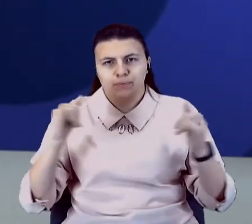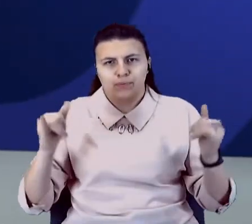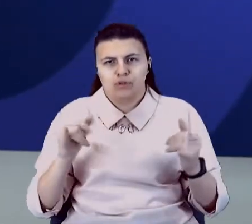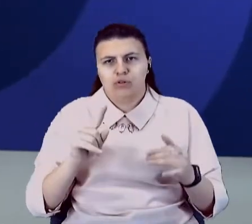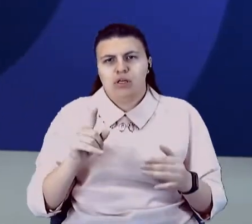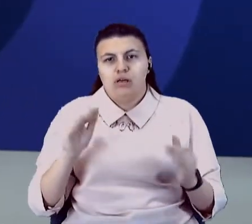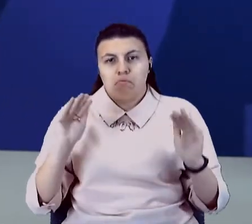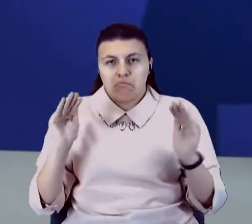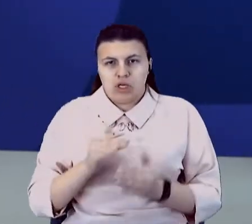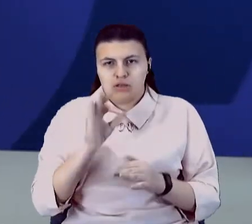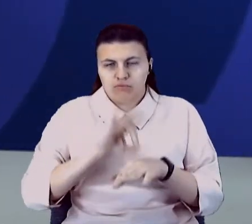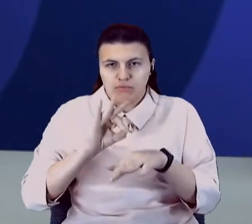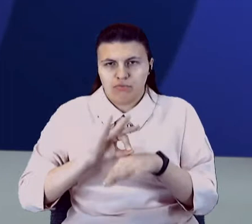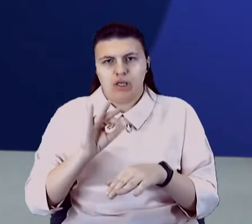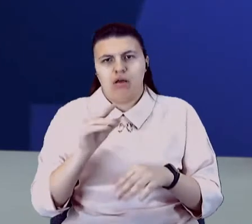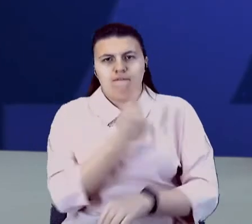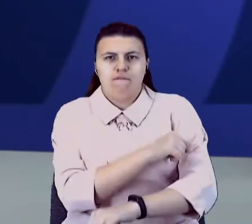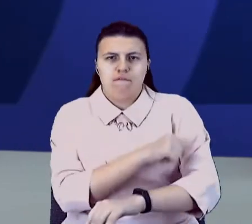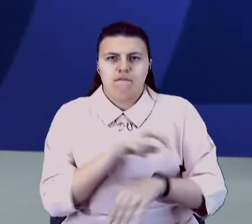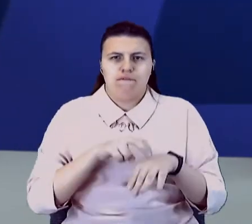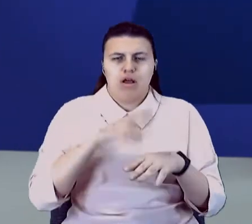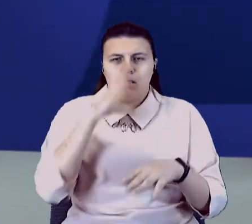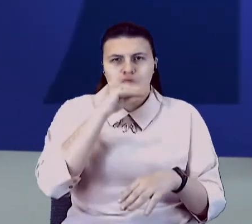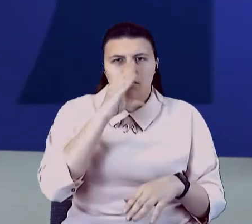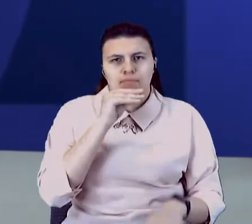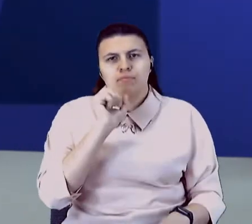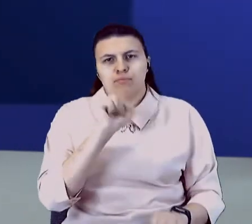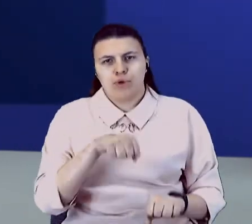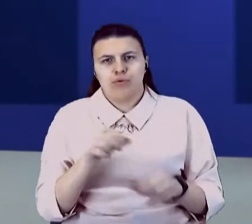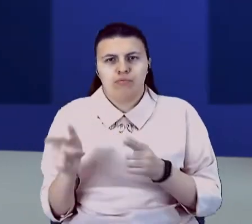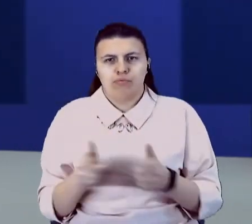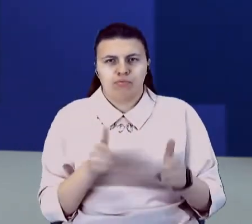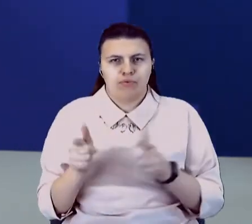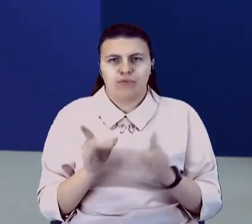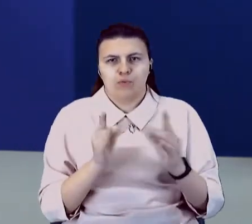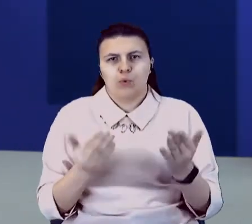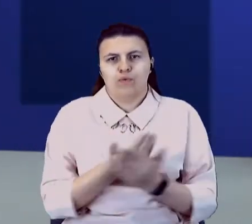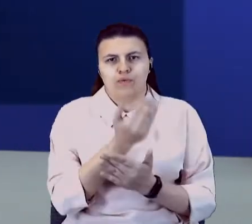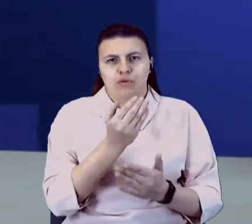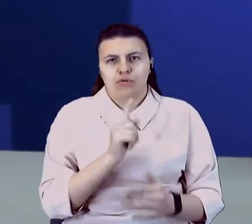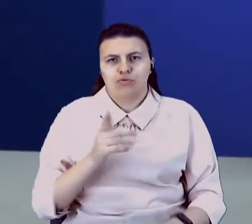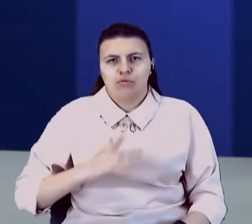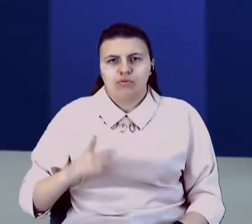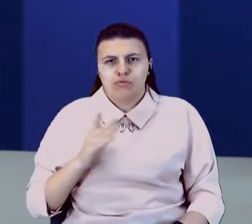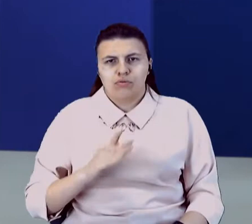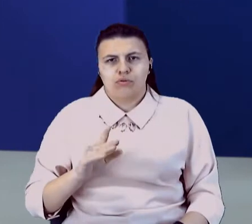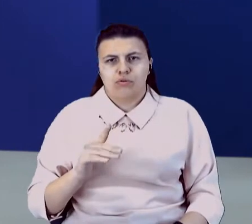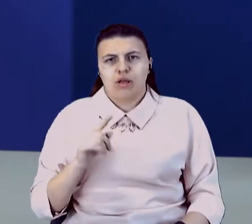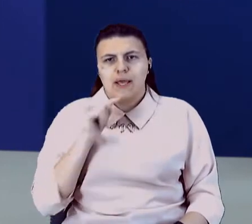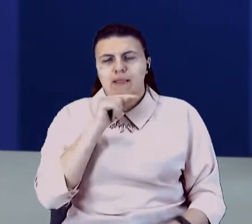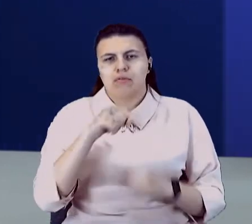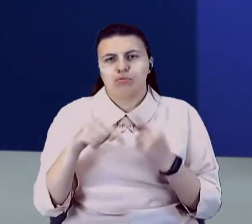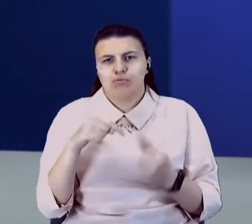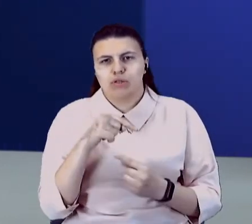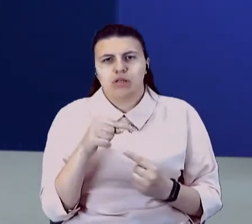прийматимуть хворих на коронавірус. Чого очікувати бізнесу і економіці в умовах певних ось таких карантинних обмежень, будемо